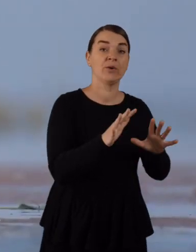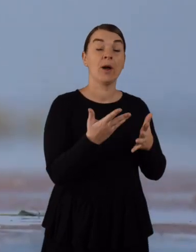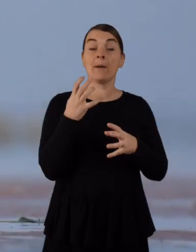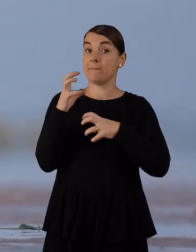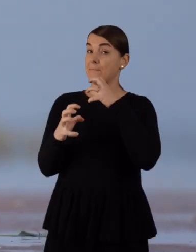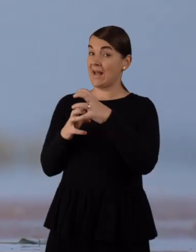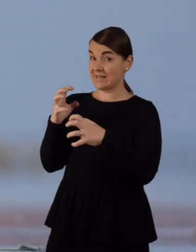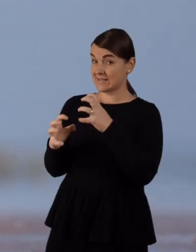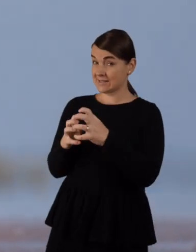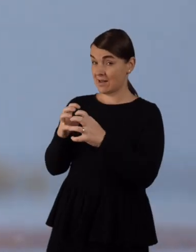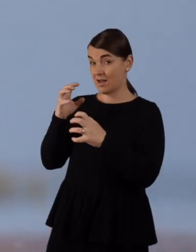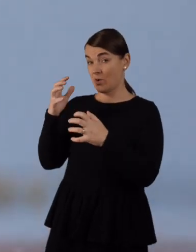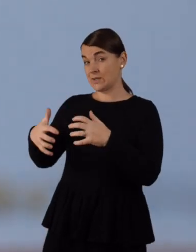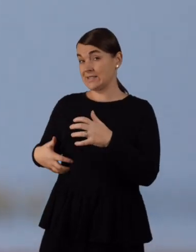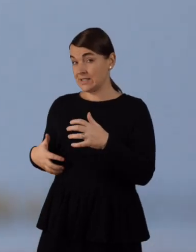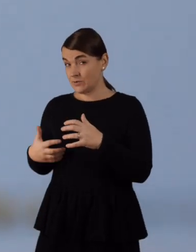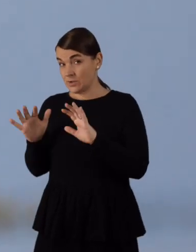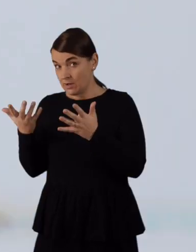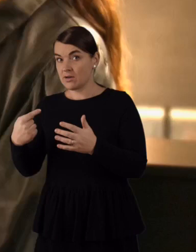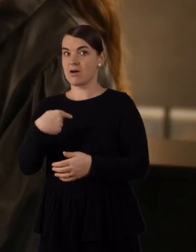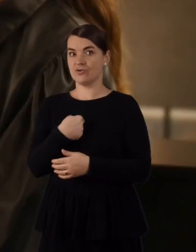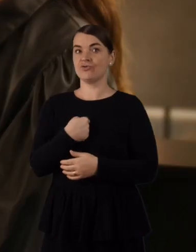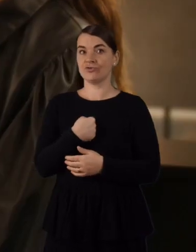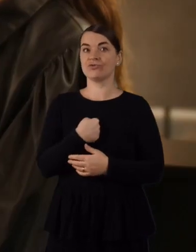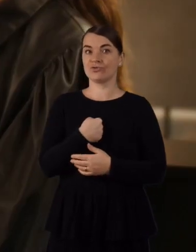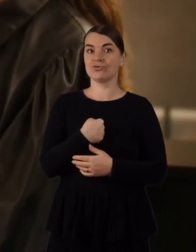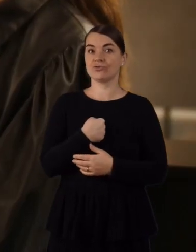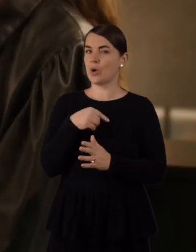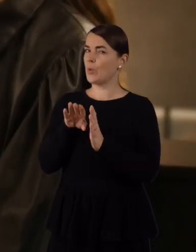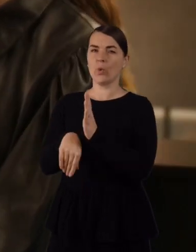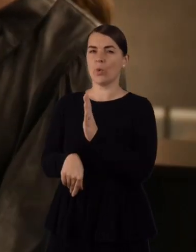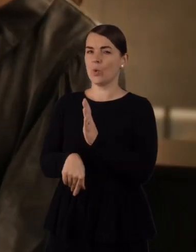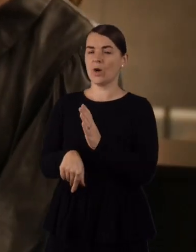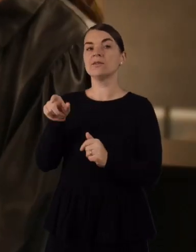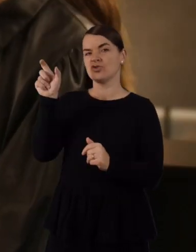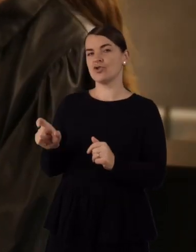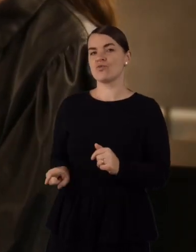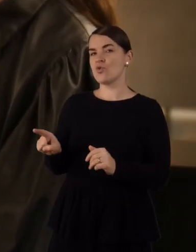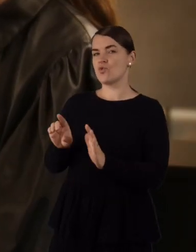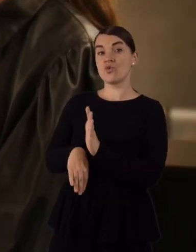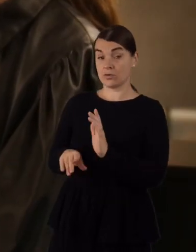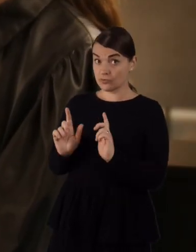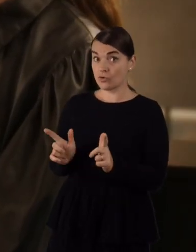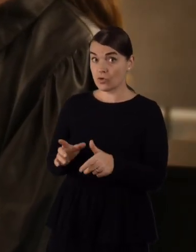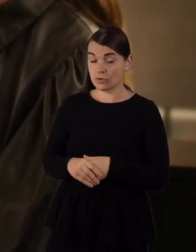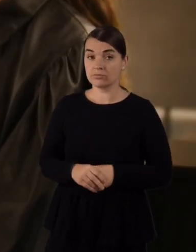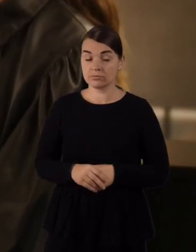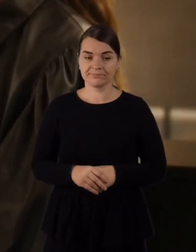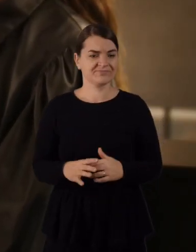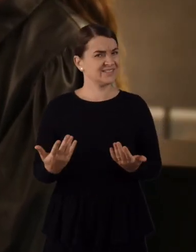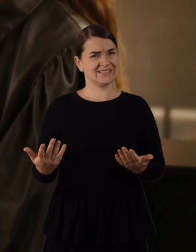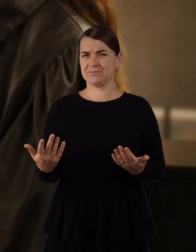pasaulėje yra ko gero, kad aš. Žmogus. Nu, toksme rimtai.